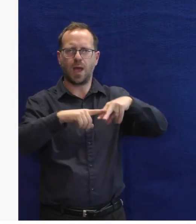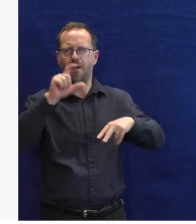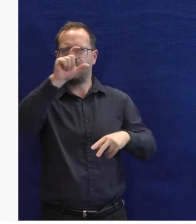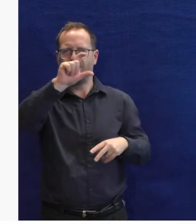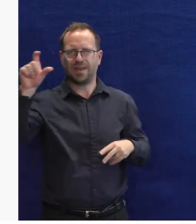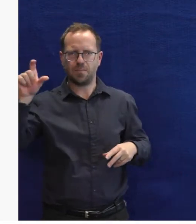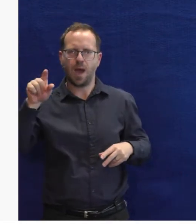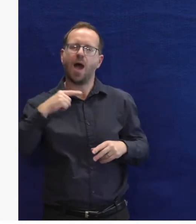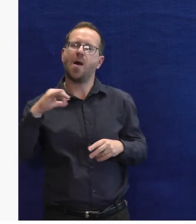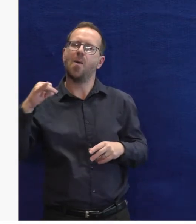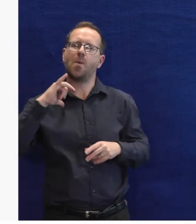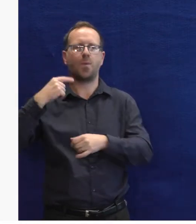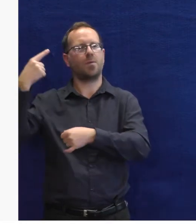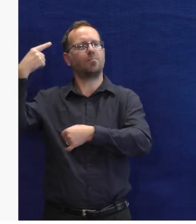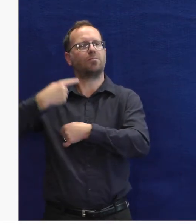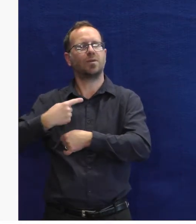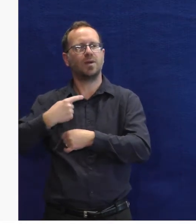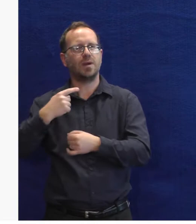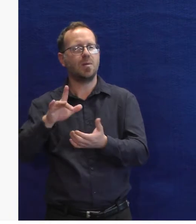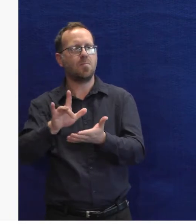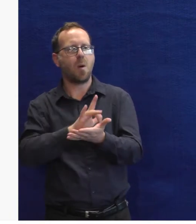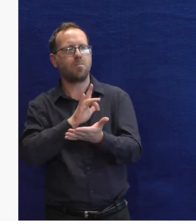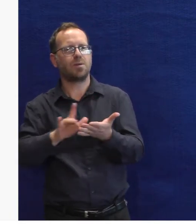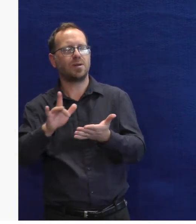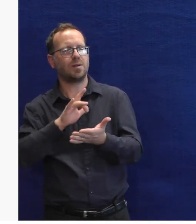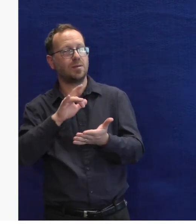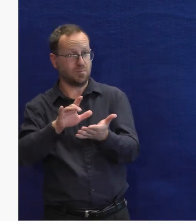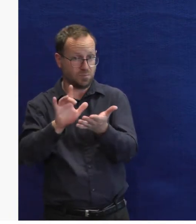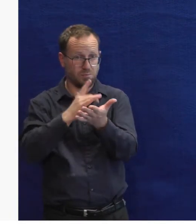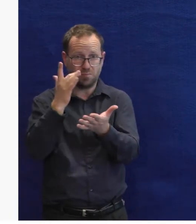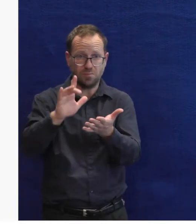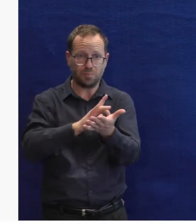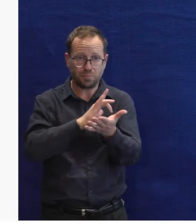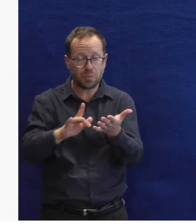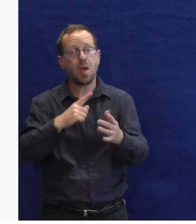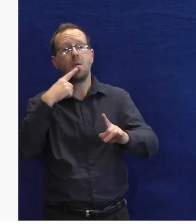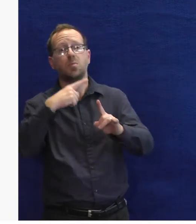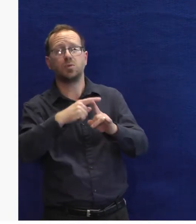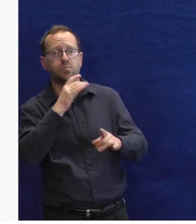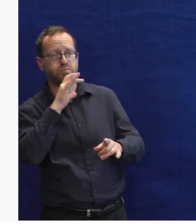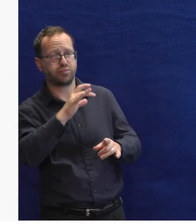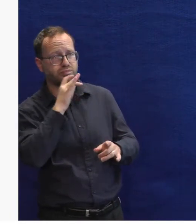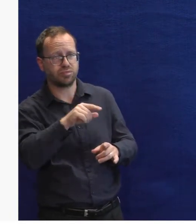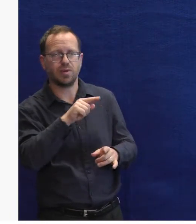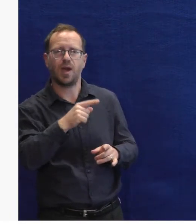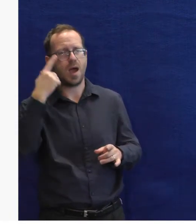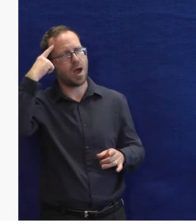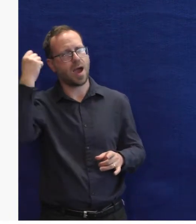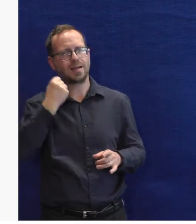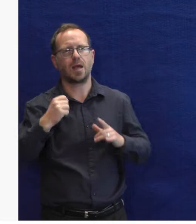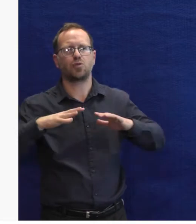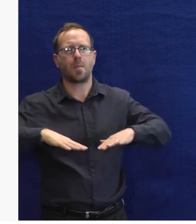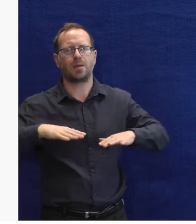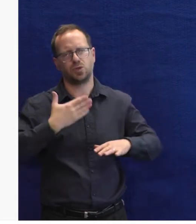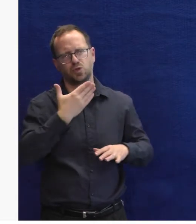Novudou s tím, že je zájem, nějaká potřeba ovládat ten telefon a potažmo zprostředkovaně telefonem